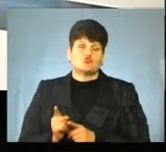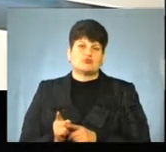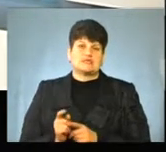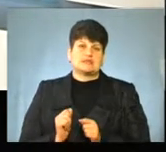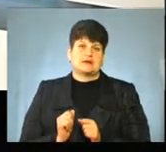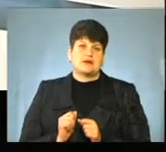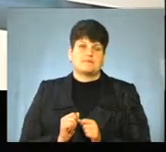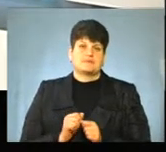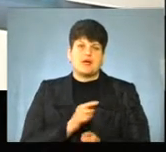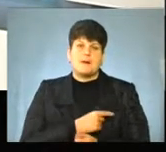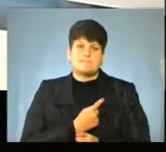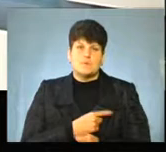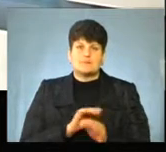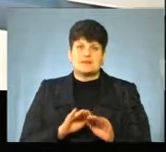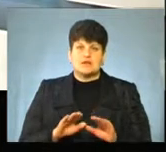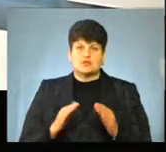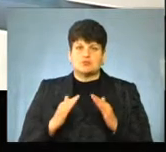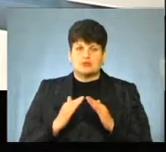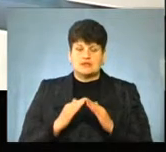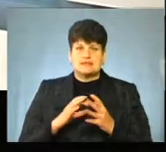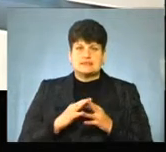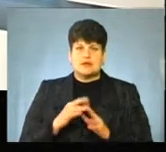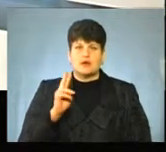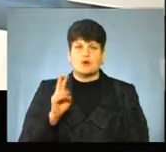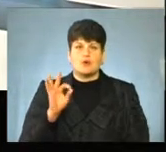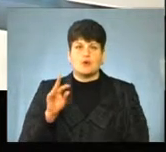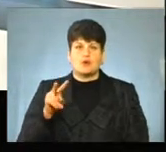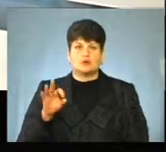Реконструкція амбулаторії під дитячий будинок в селі Колодне.